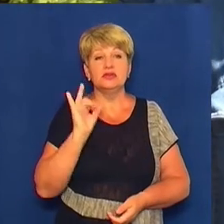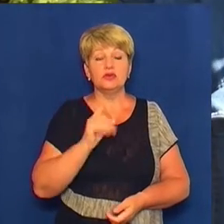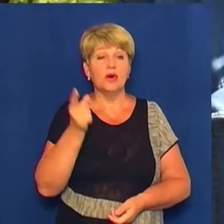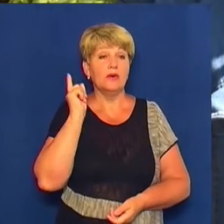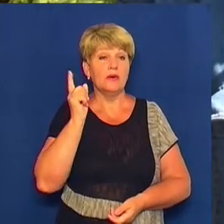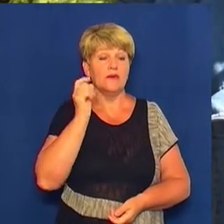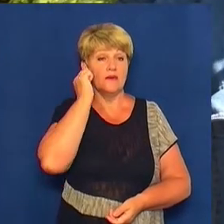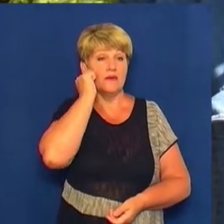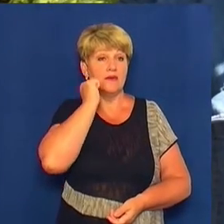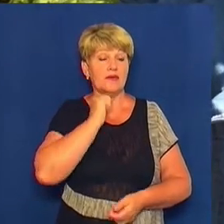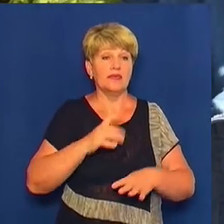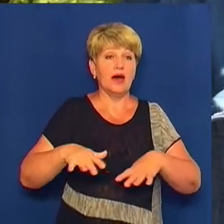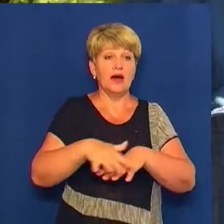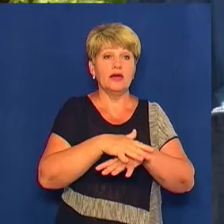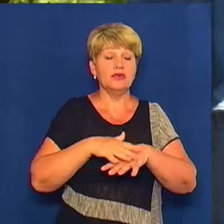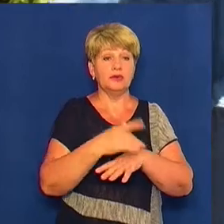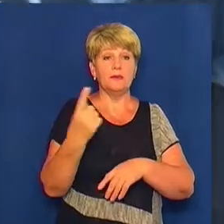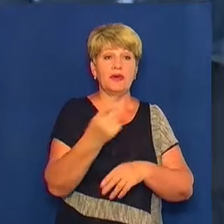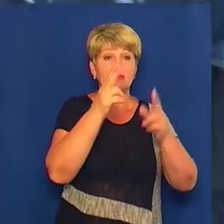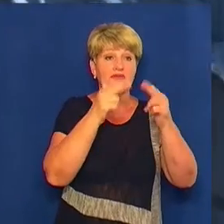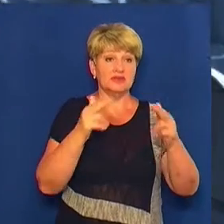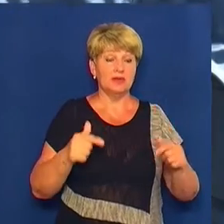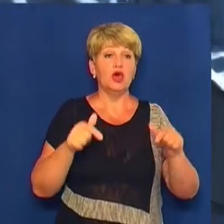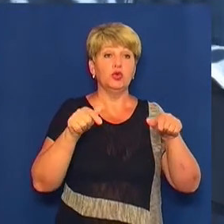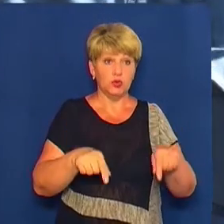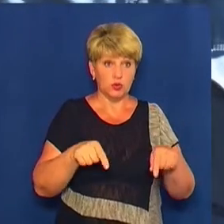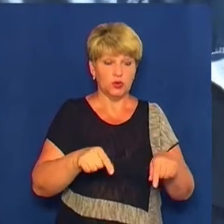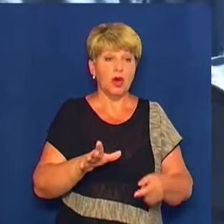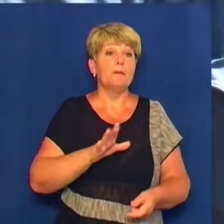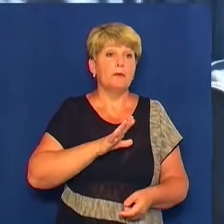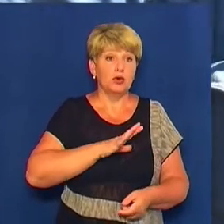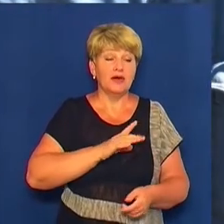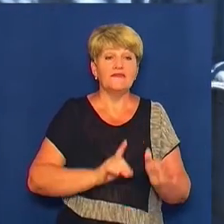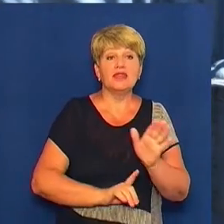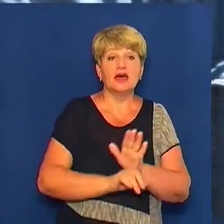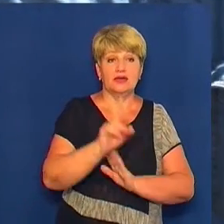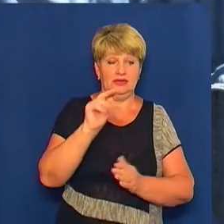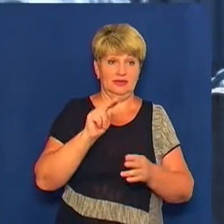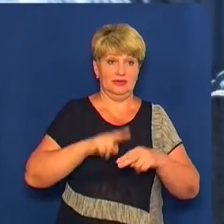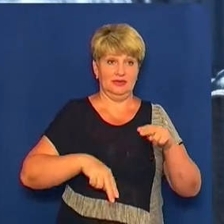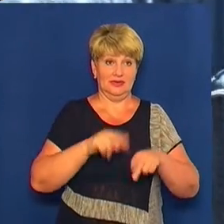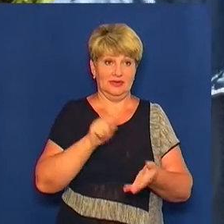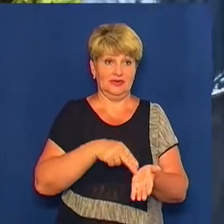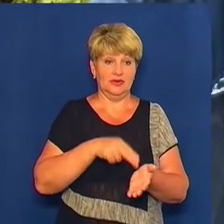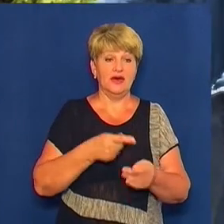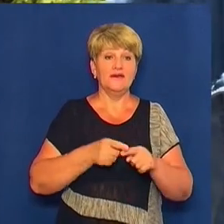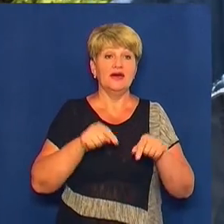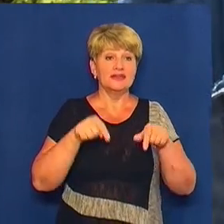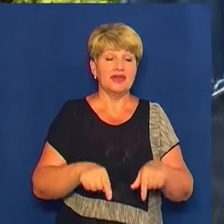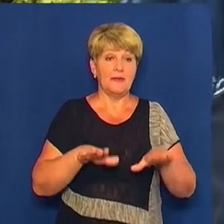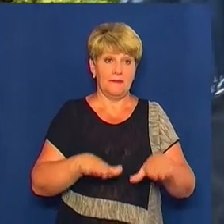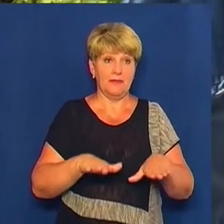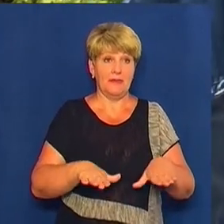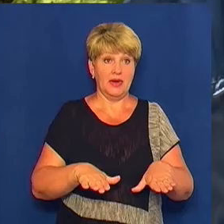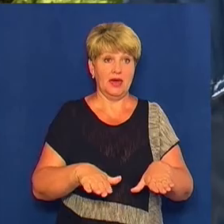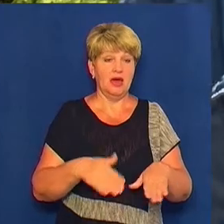території самого першого замку. Тобто, власне, оце отут і були засновані Черкаси. І в цьому місці ми настільки